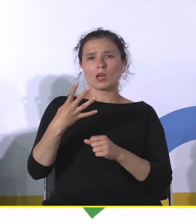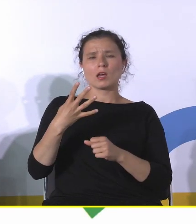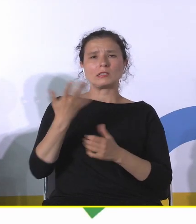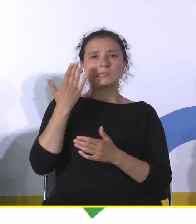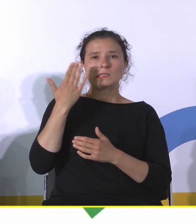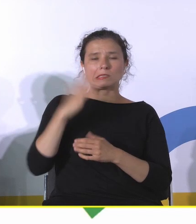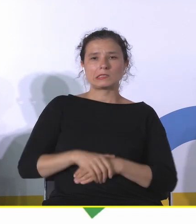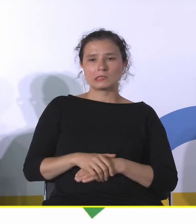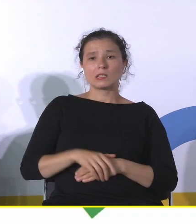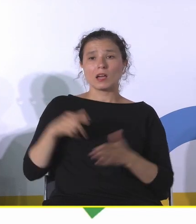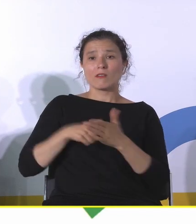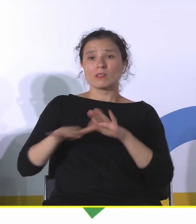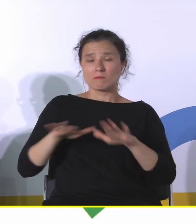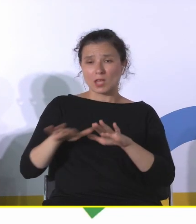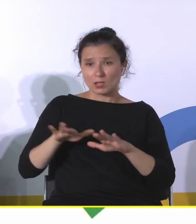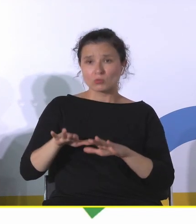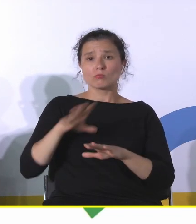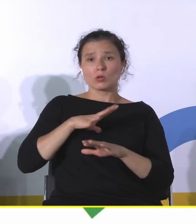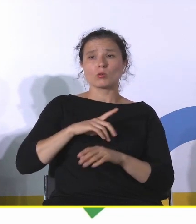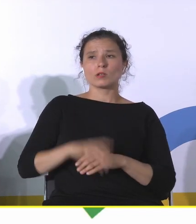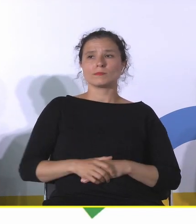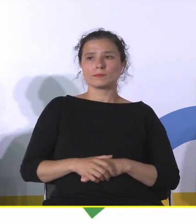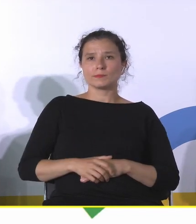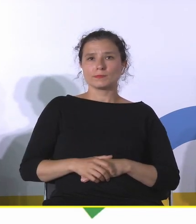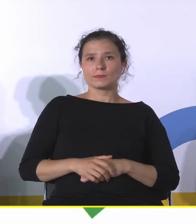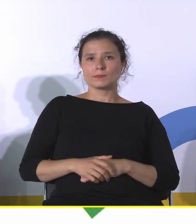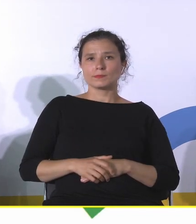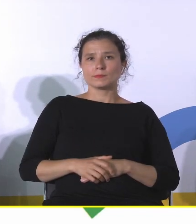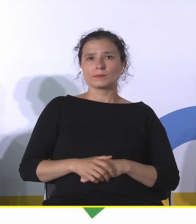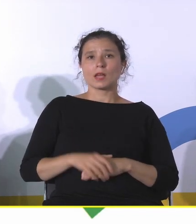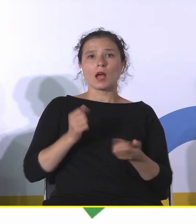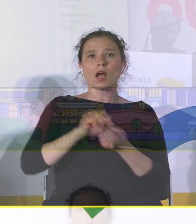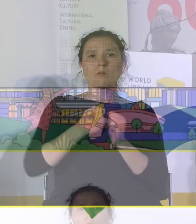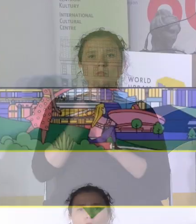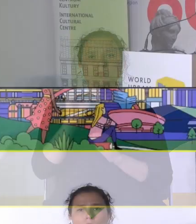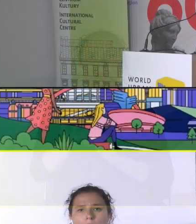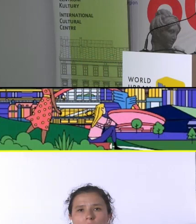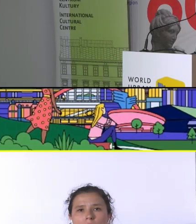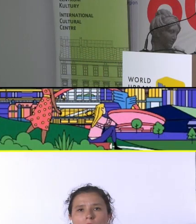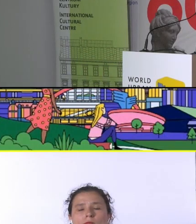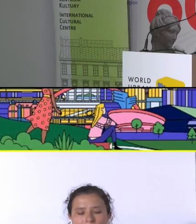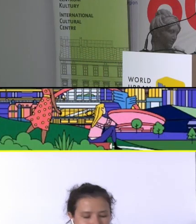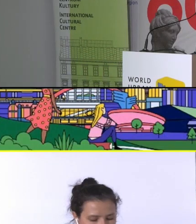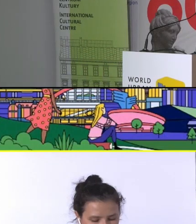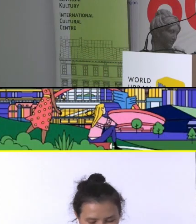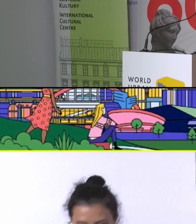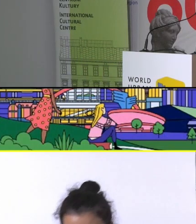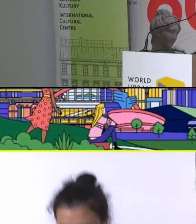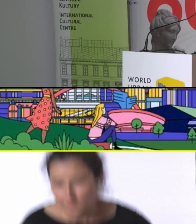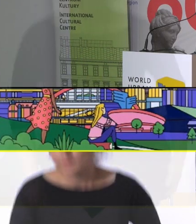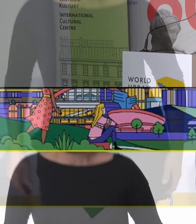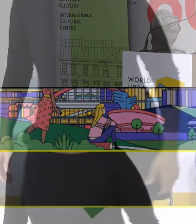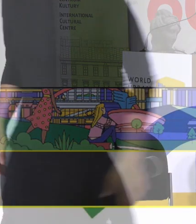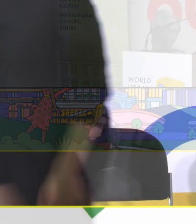który się w tym miejscu, także odbywał, czy ten slajd. jeszcze jeden przykład, jeżeli pan